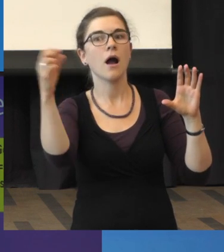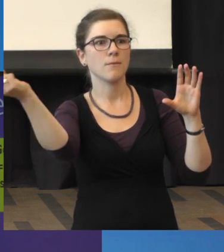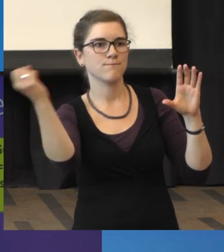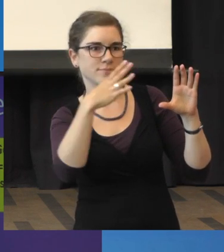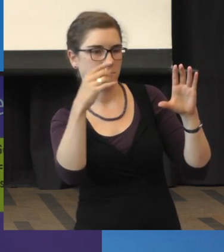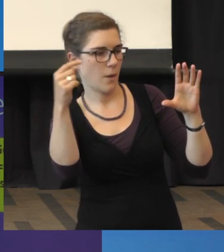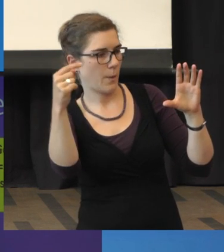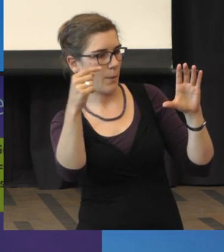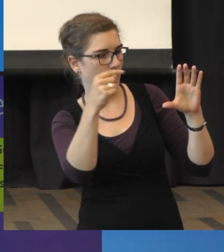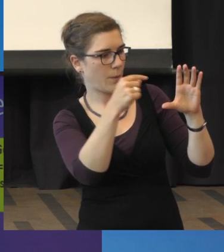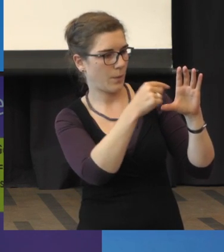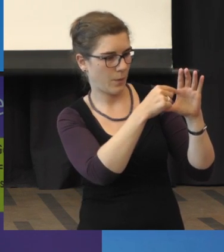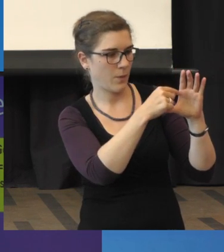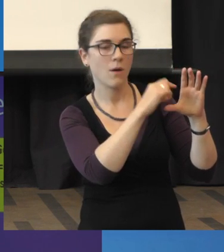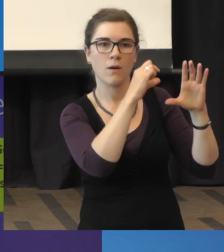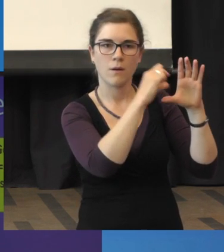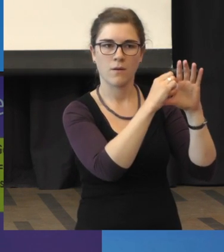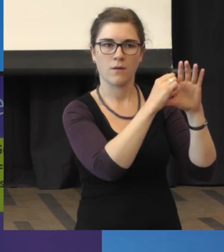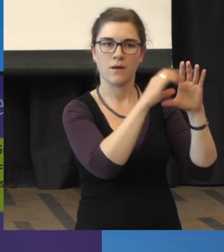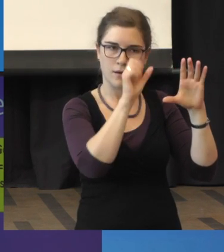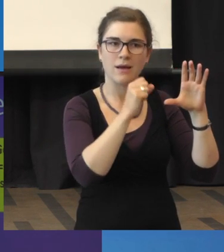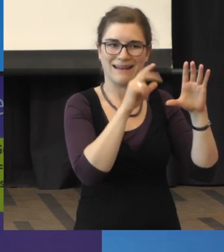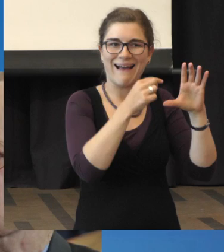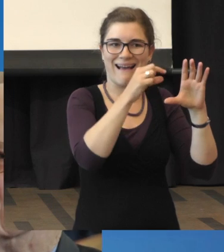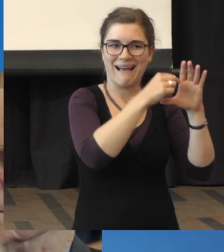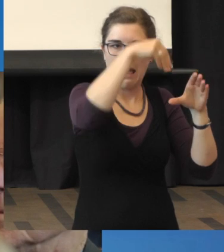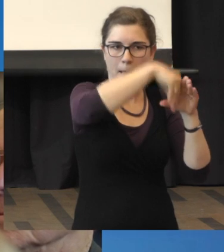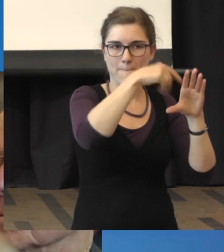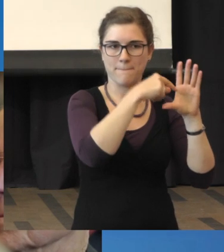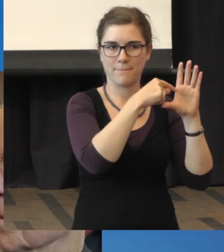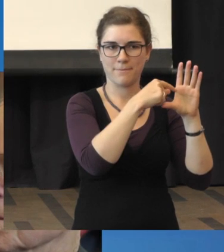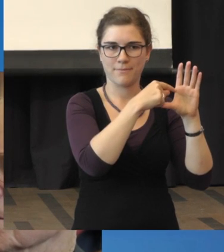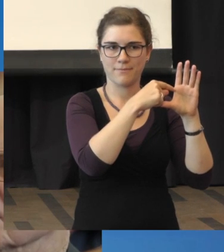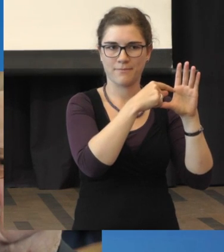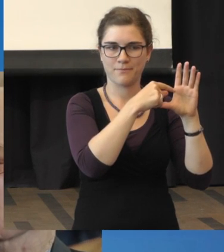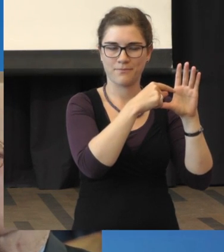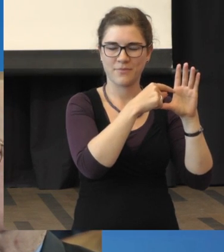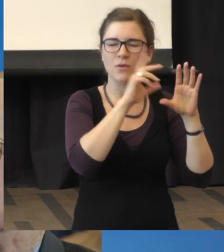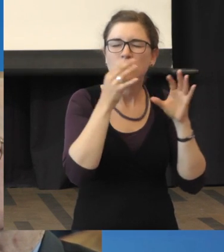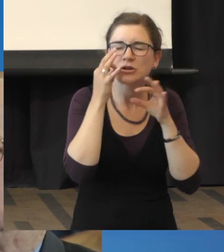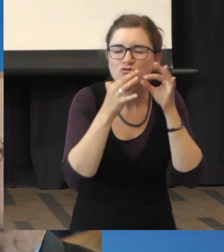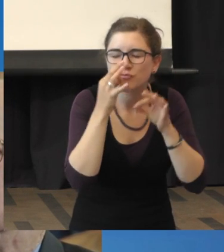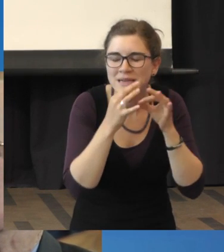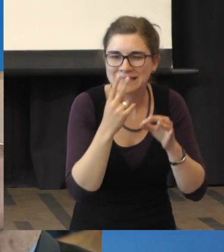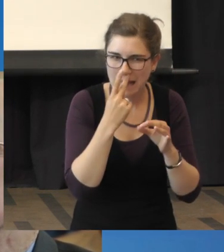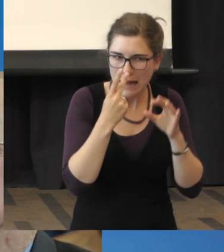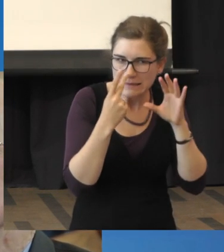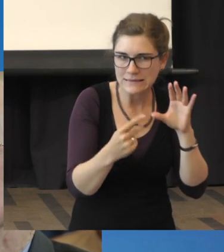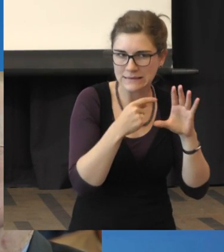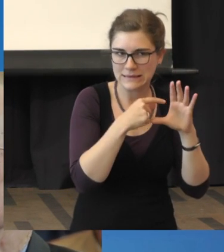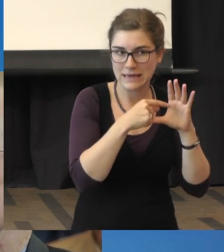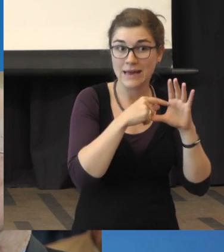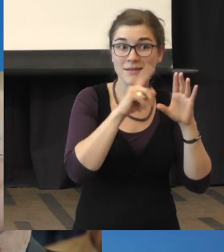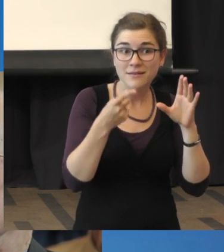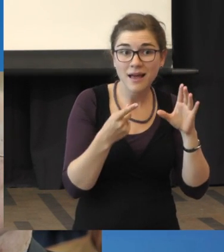abgebildet. Speziell das, was Sie konkret betrachten. Es entsteht ein großes